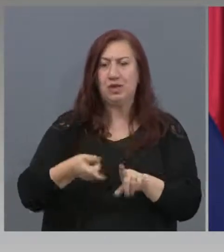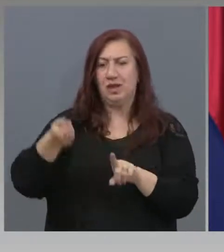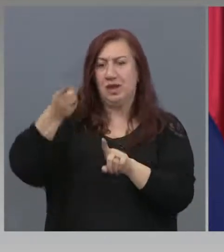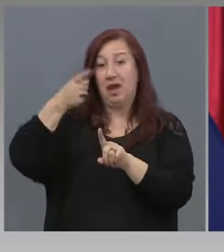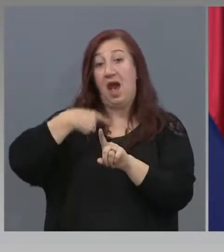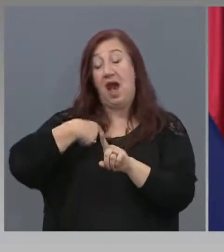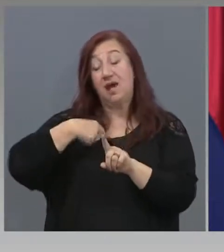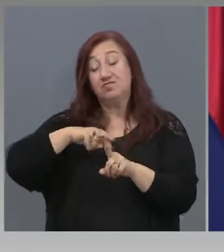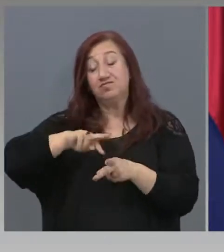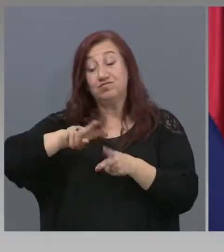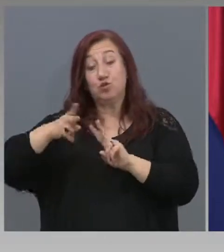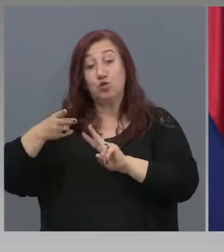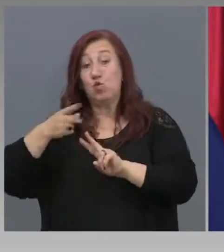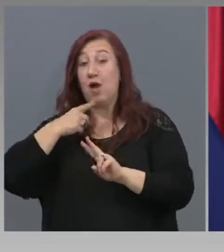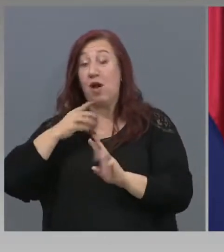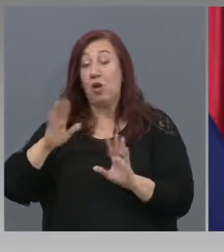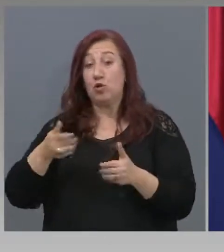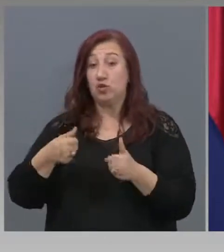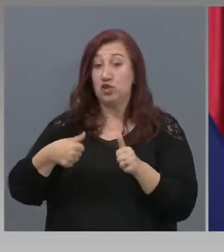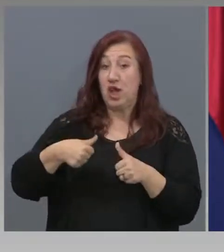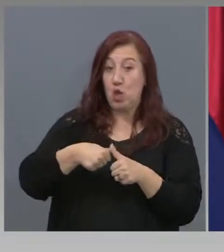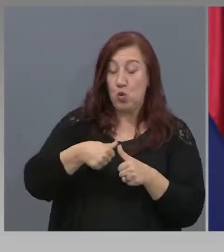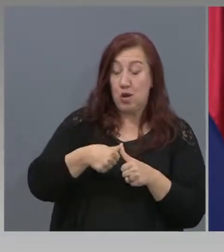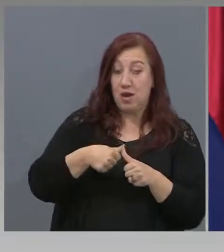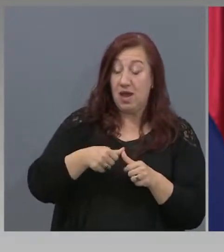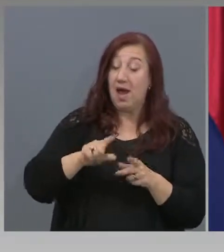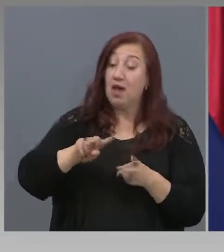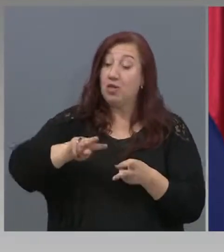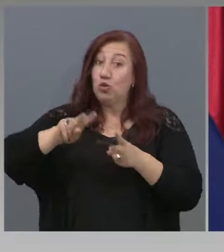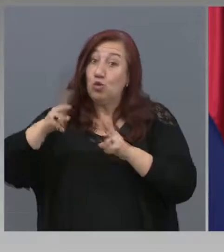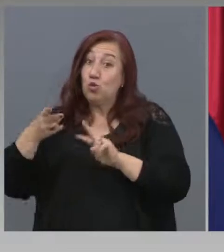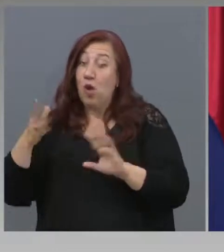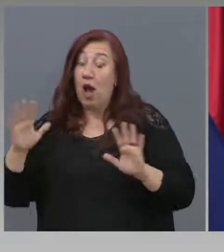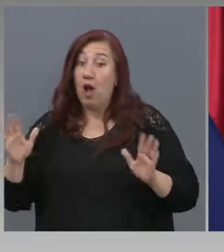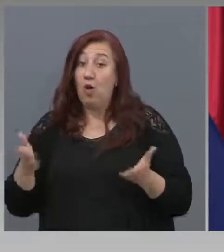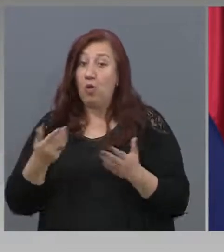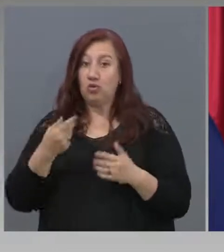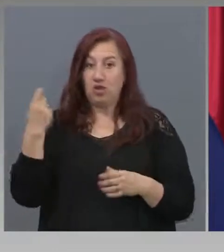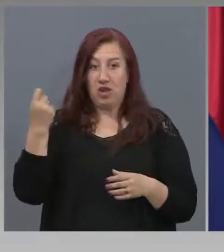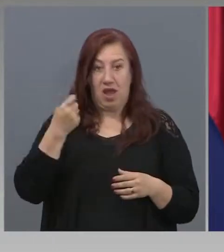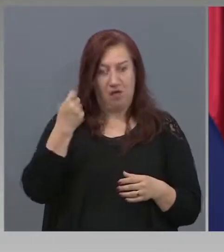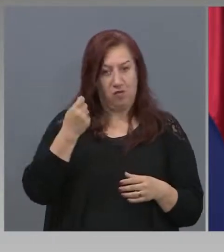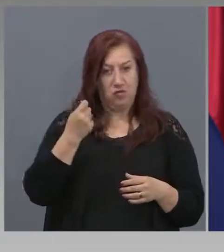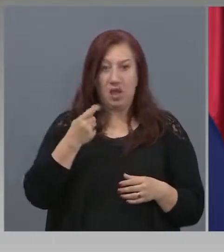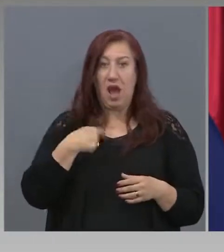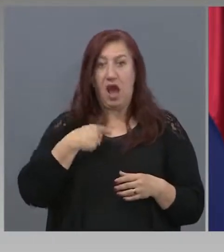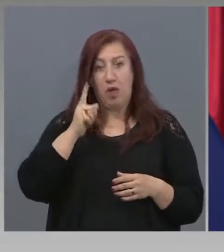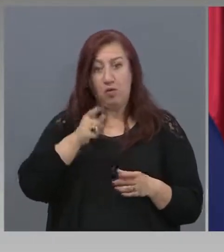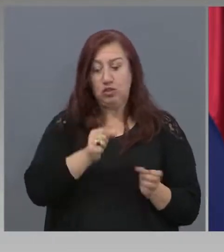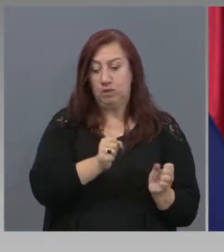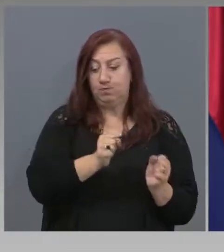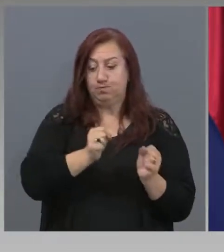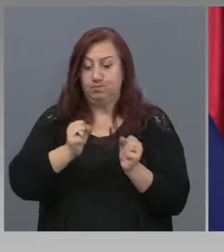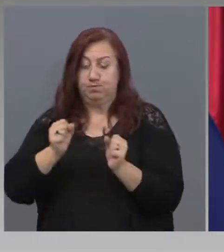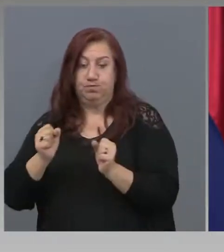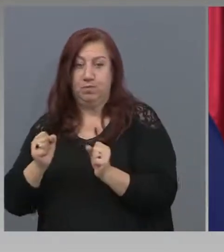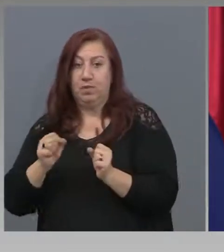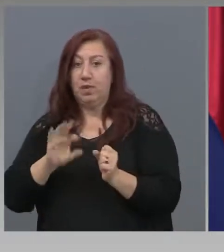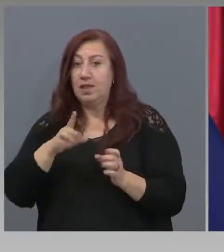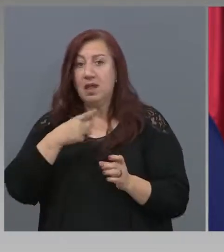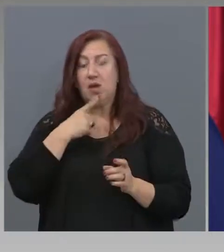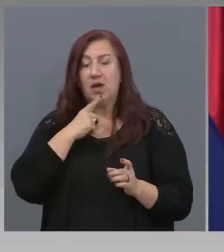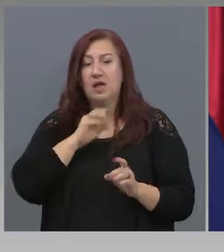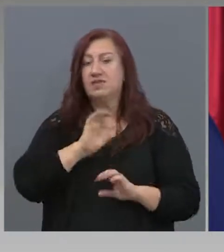различно е август. Да не коментираме и по-черни сценарии, които твърдят, че сезон ще е